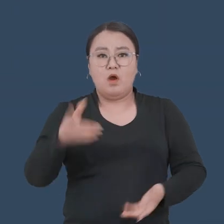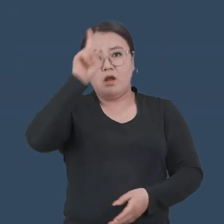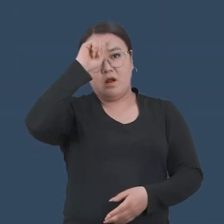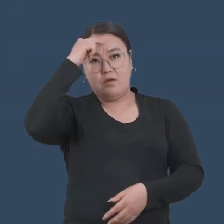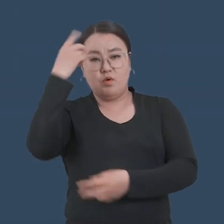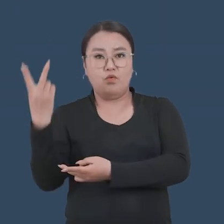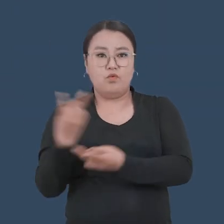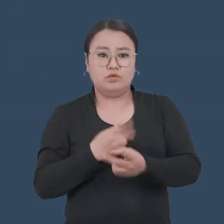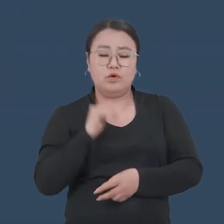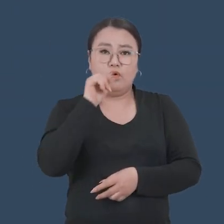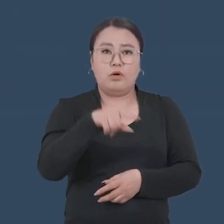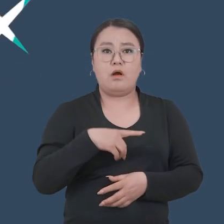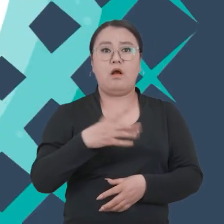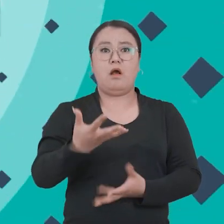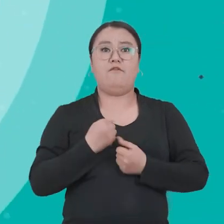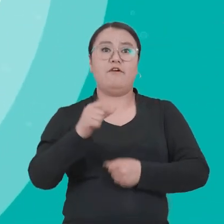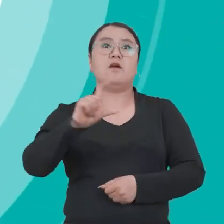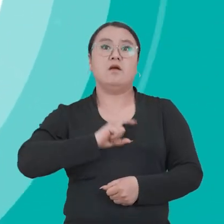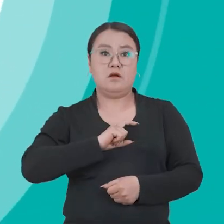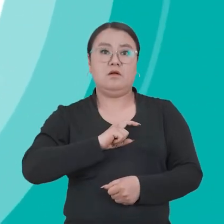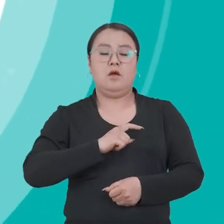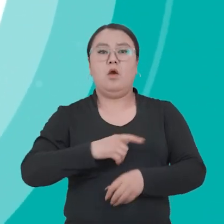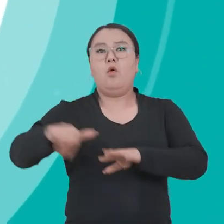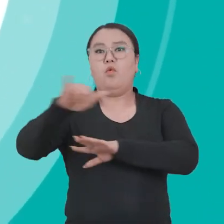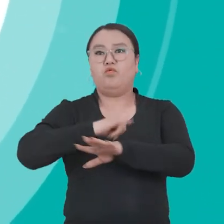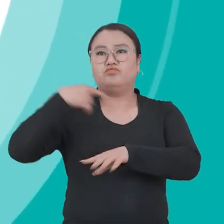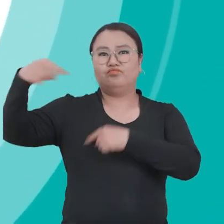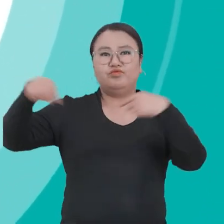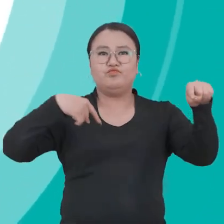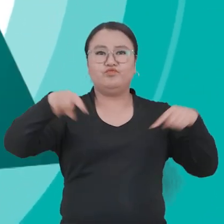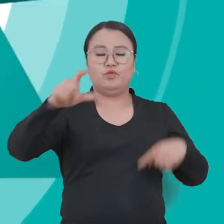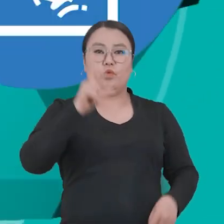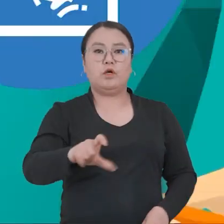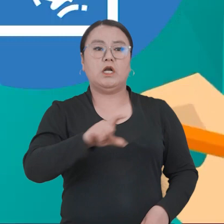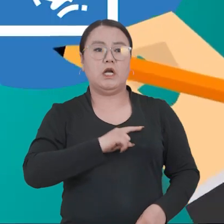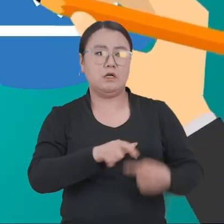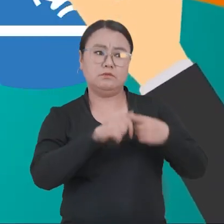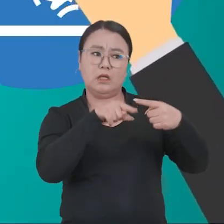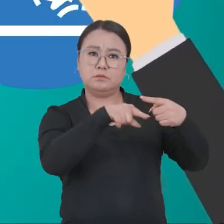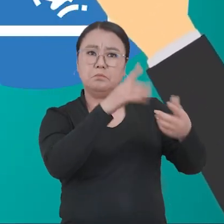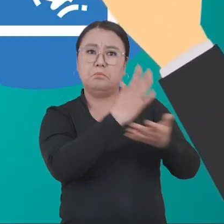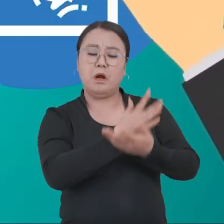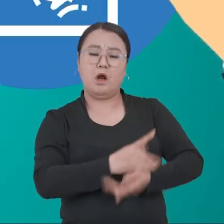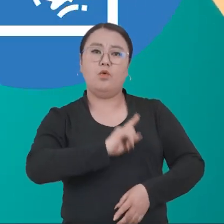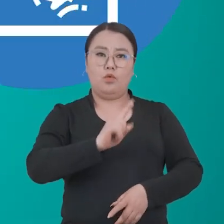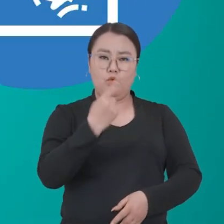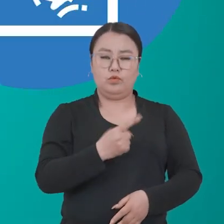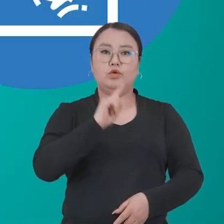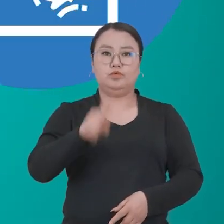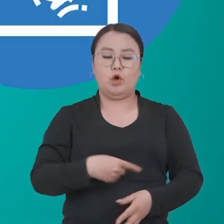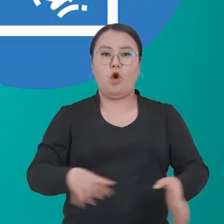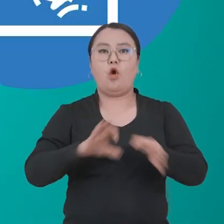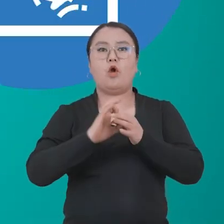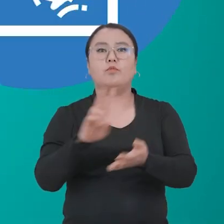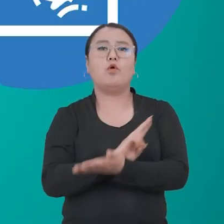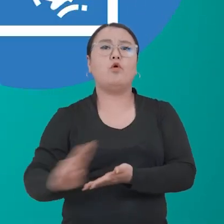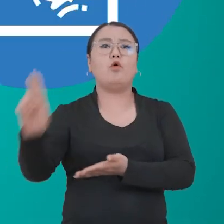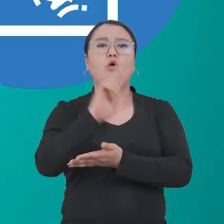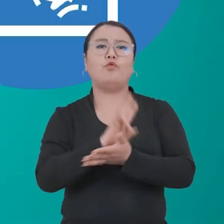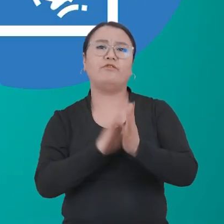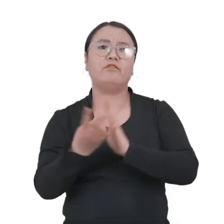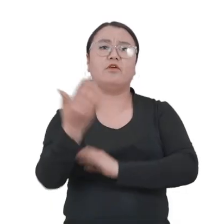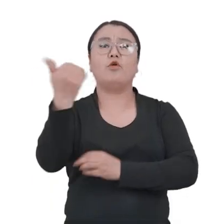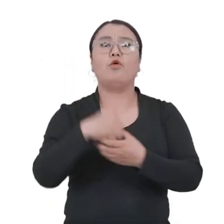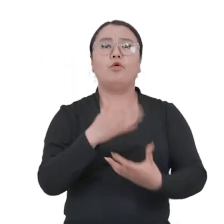мэндийн үүчлэй ауах эрх дээ. Олс орнууд хүнээ эрхэн эдгээр зарчмээг хүлээн зэв шуурж, холбэгдох гэрээ конвээнсдэн нэгдээн